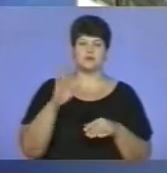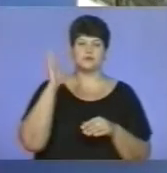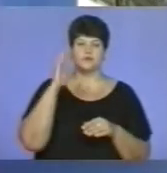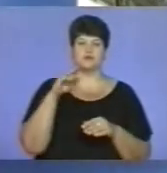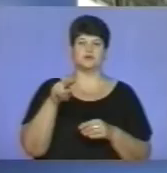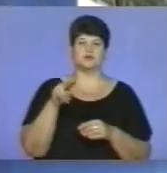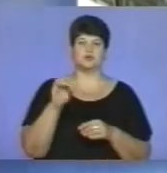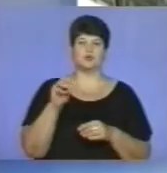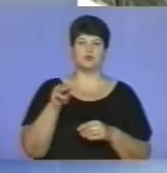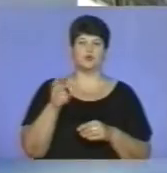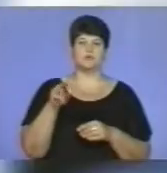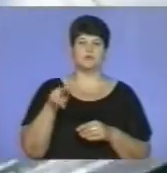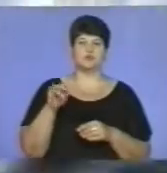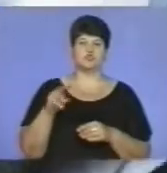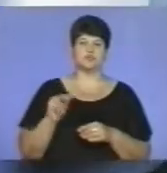Топільча.